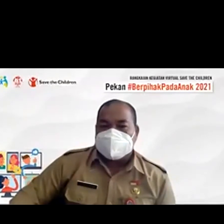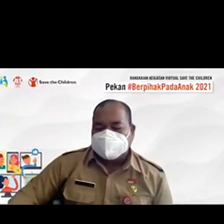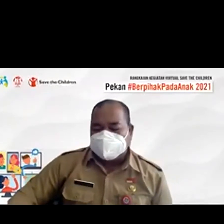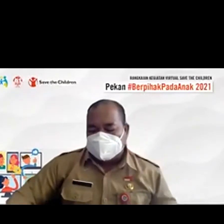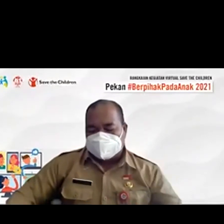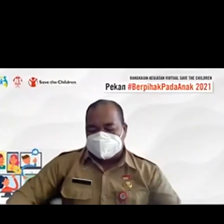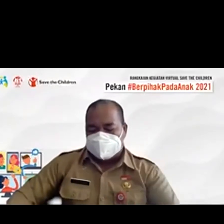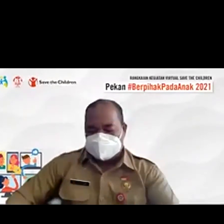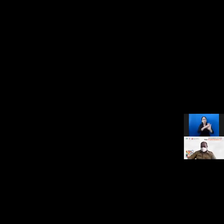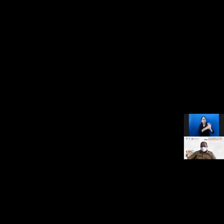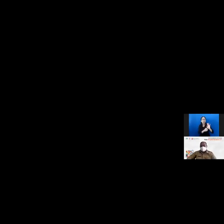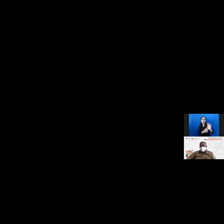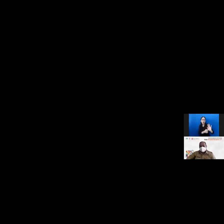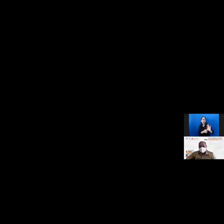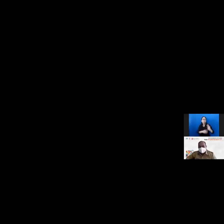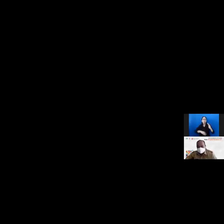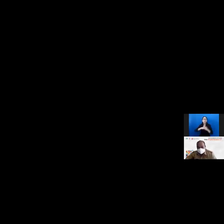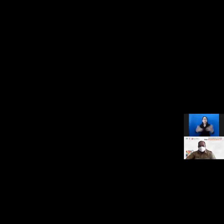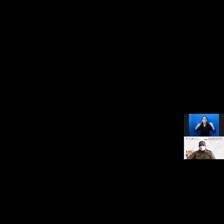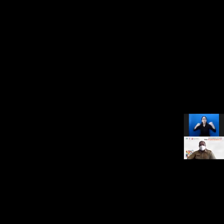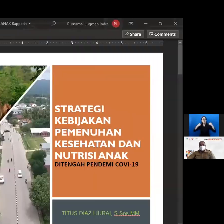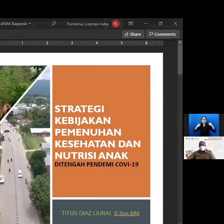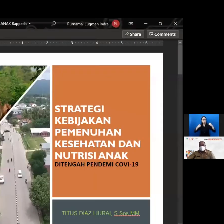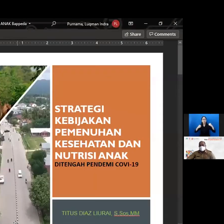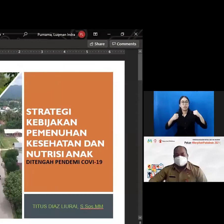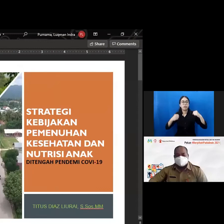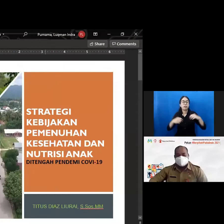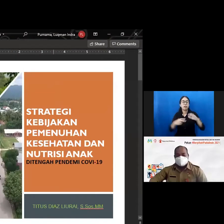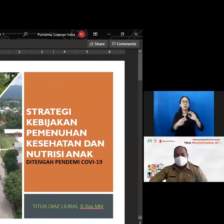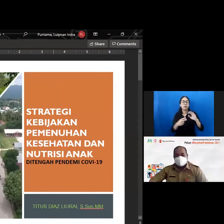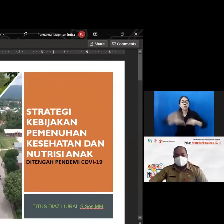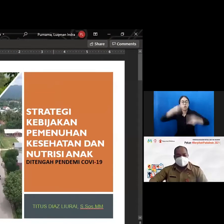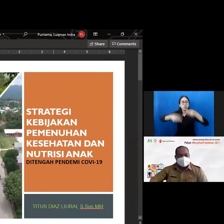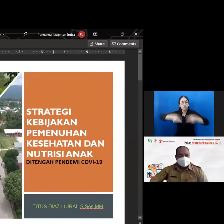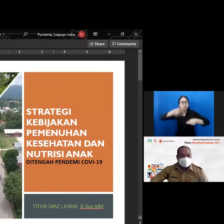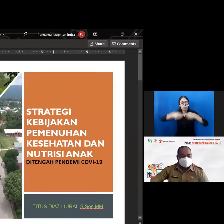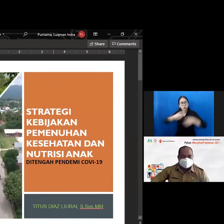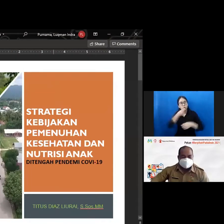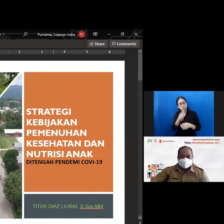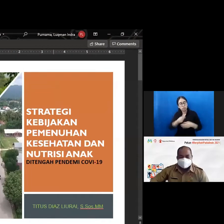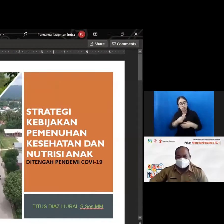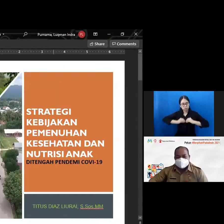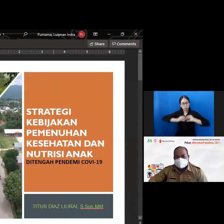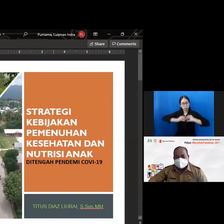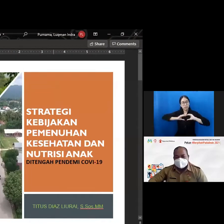kebijakan pemenuhan kesehatan dan nutrisi anak next